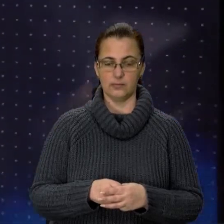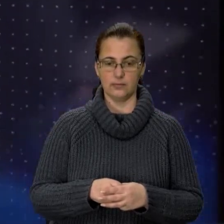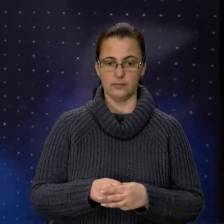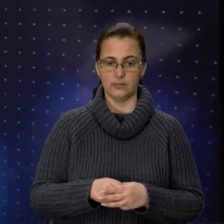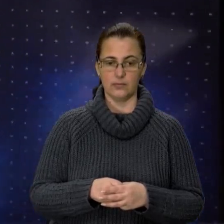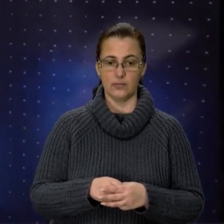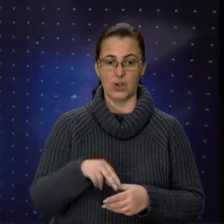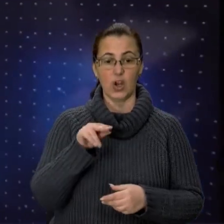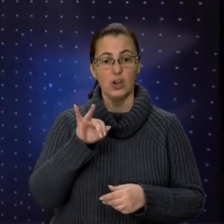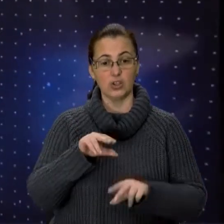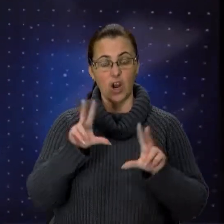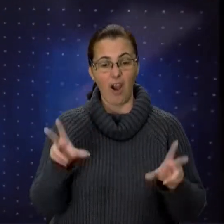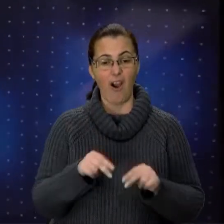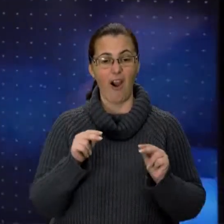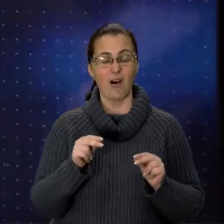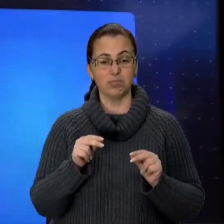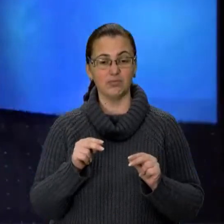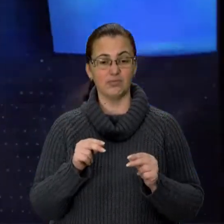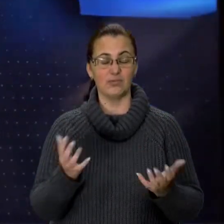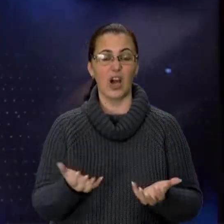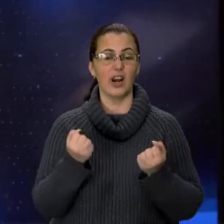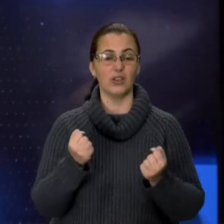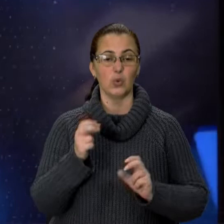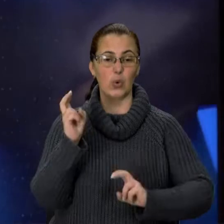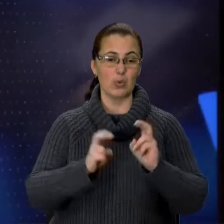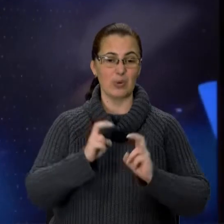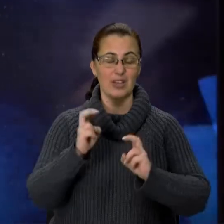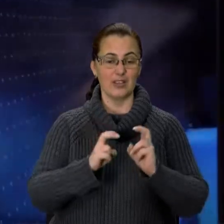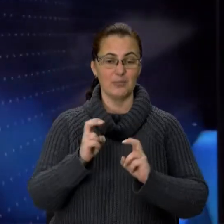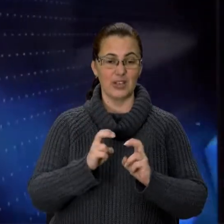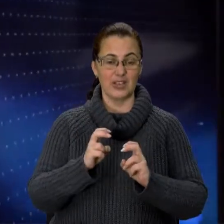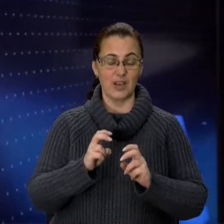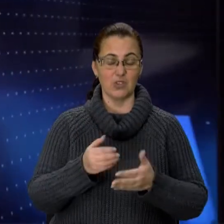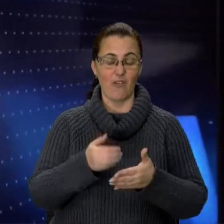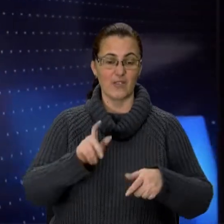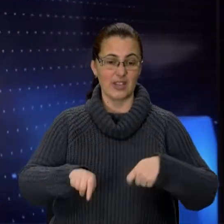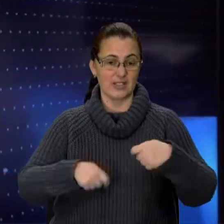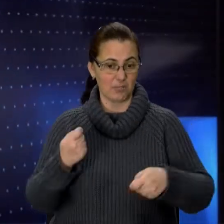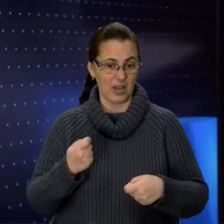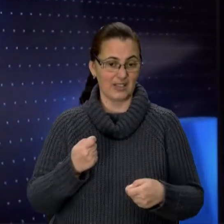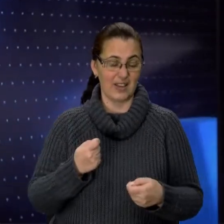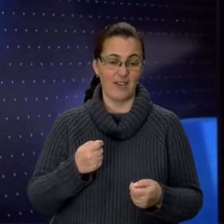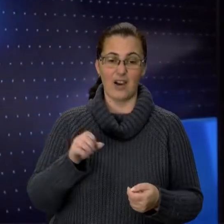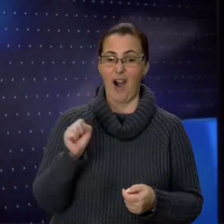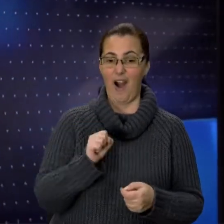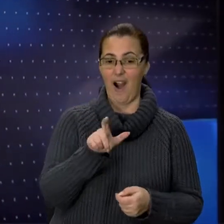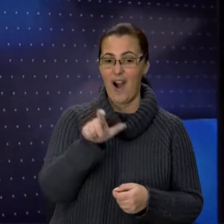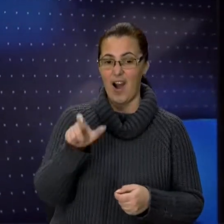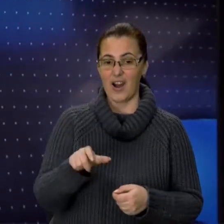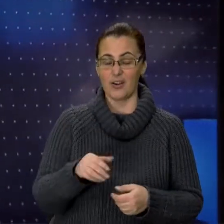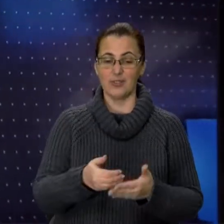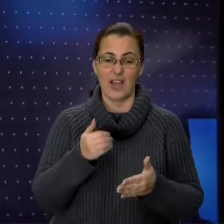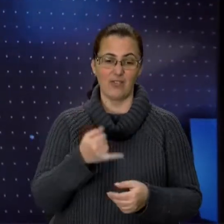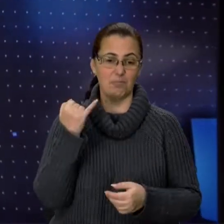Чи врятують додаткові гривні підприємців від збитків, на які вони постійно нарікають, а пасажирів від дірявих та іржавих